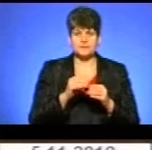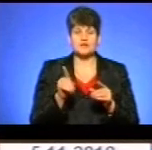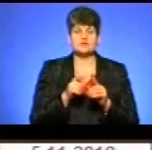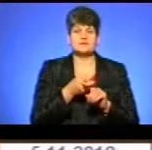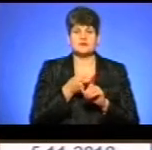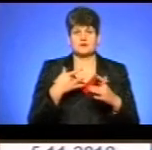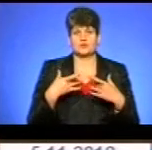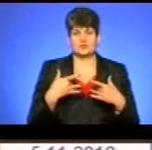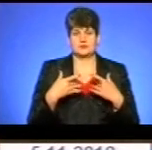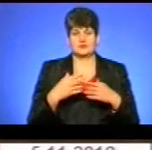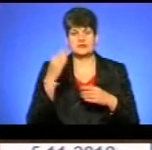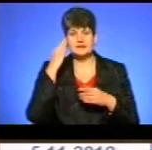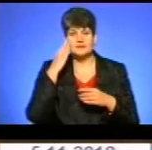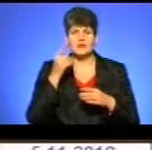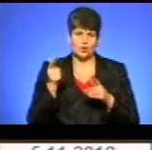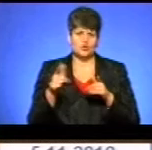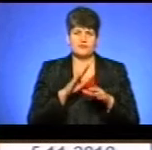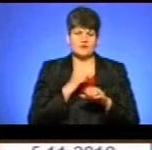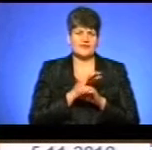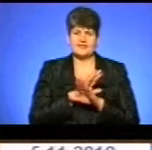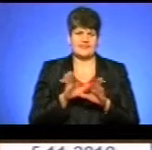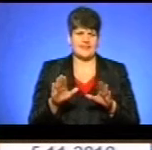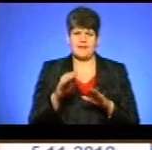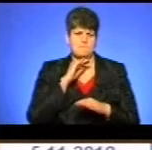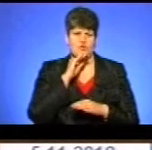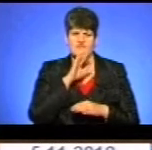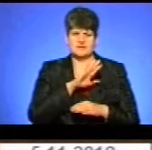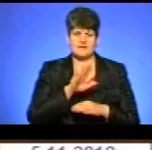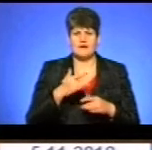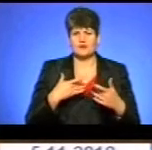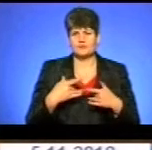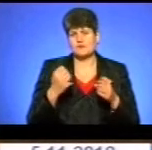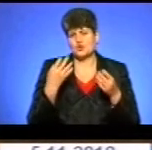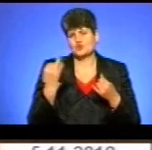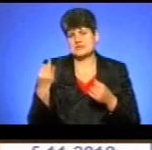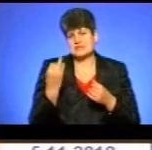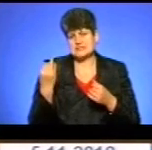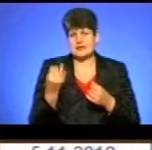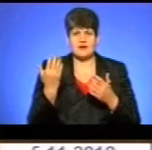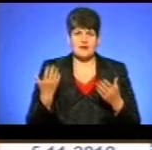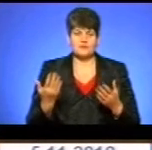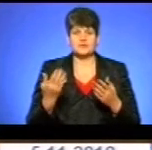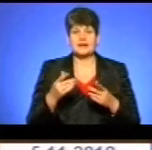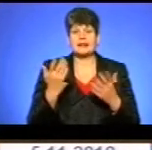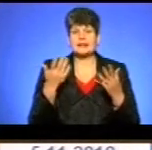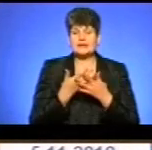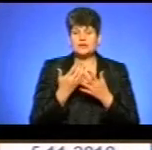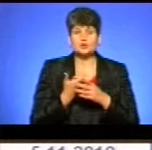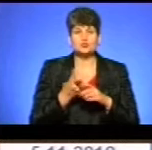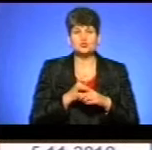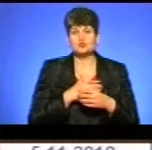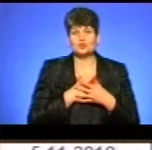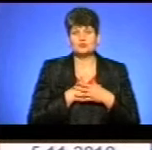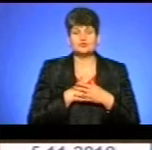здібностей ми готові працювати з непрофесіоналами, з акторами, яким просто це цікаво, з аматорами. Тому що кіно, воно дуже любить якусь